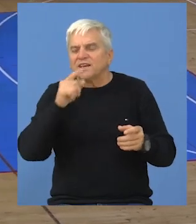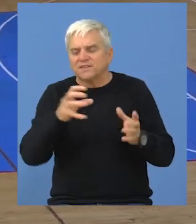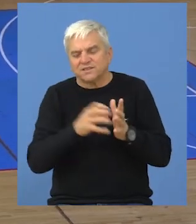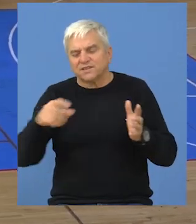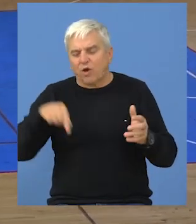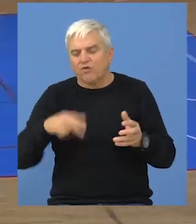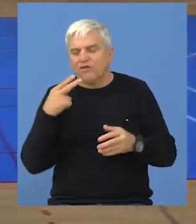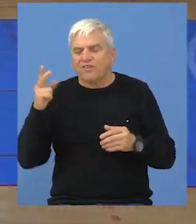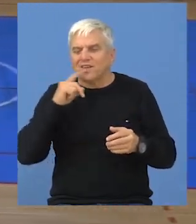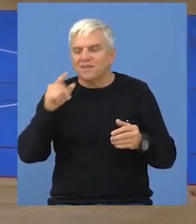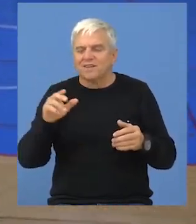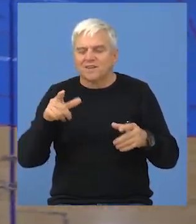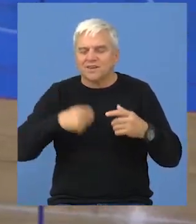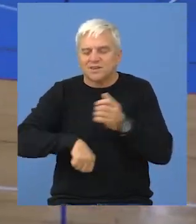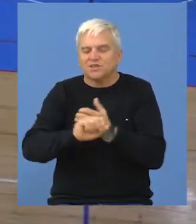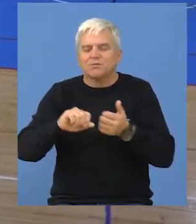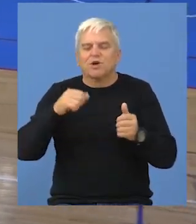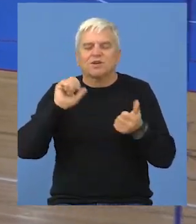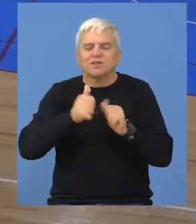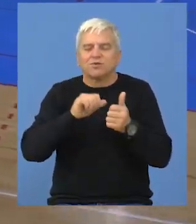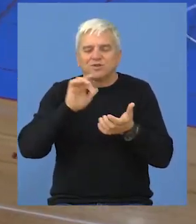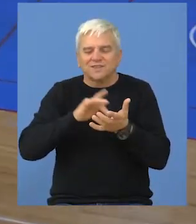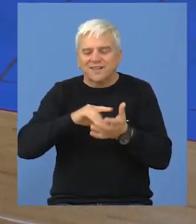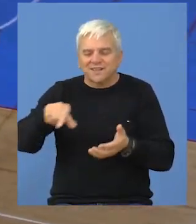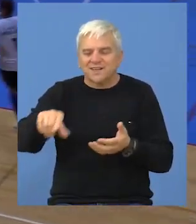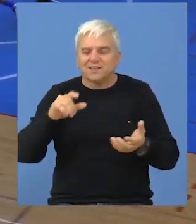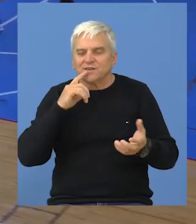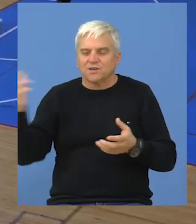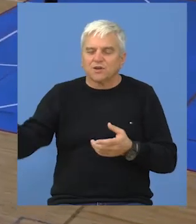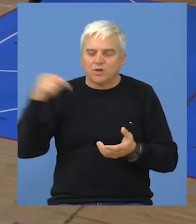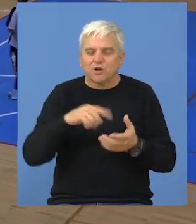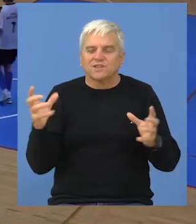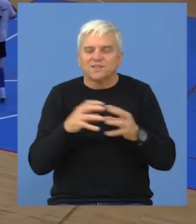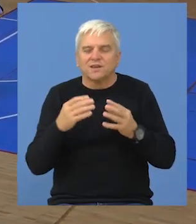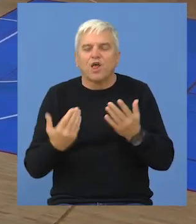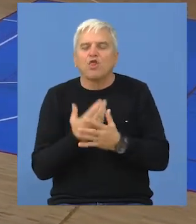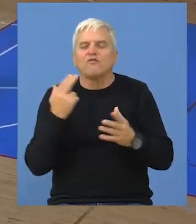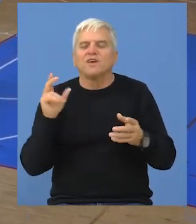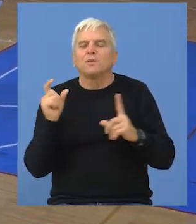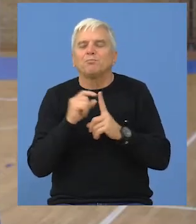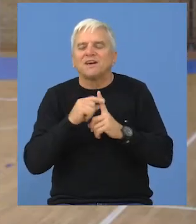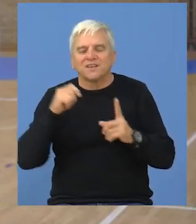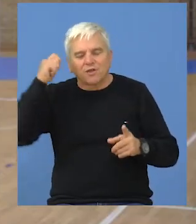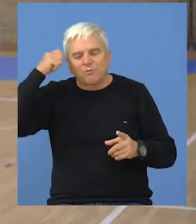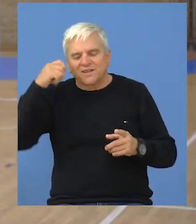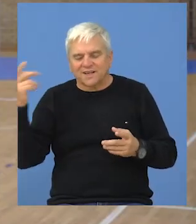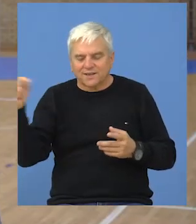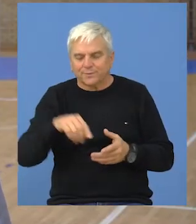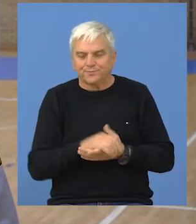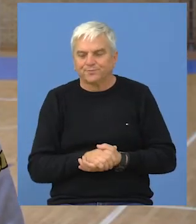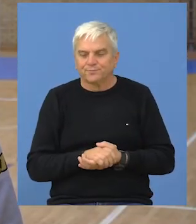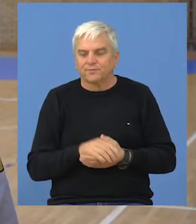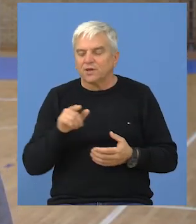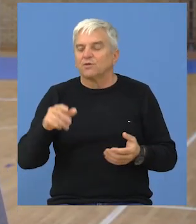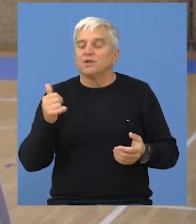on se nastavlja ovog vikenda, a na parket sportskog centra Gjordje Predimbađa dolazi ekipa Novog Pazara. U suštini očekuje nas jedna